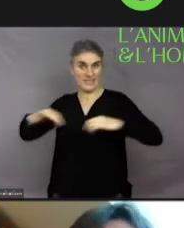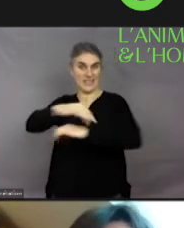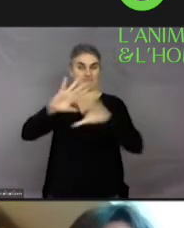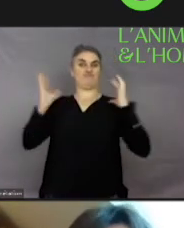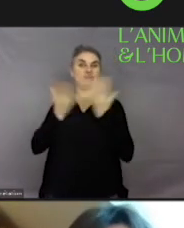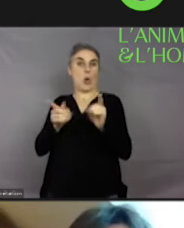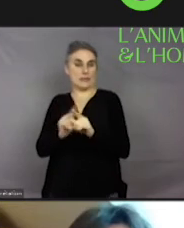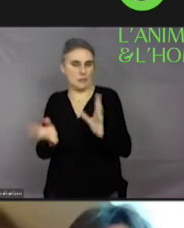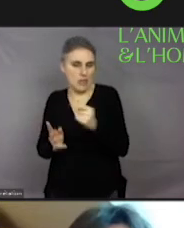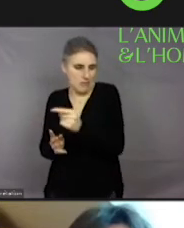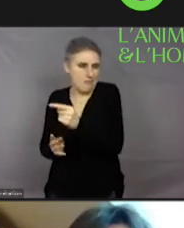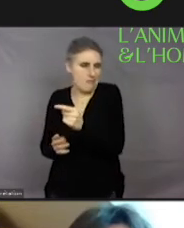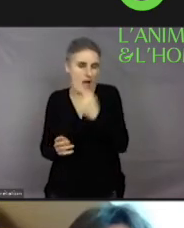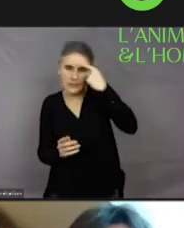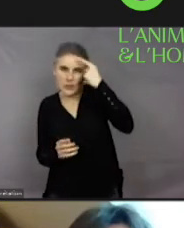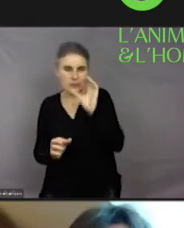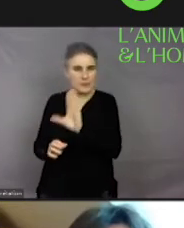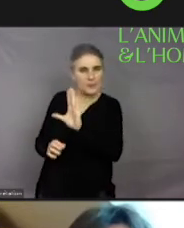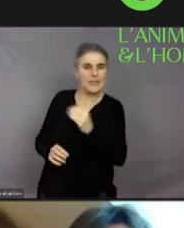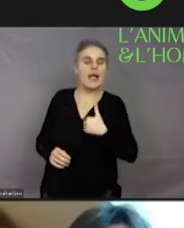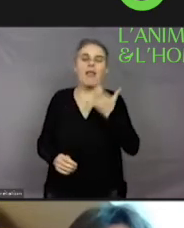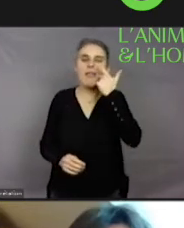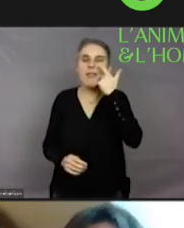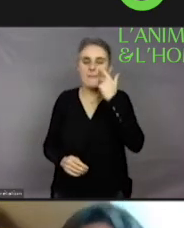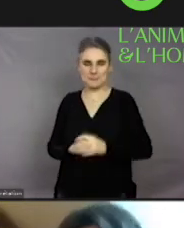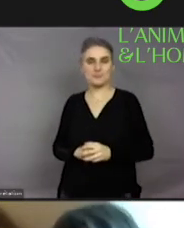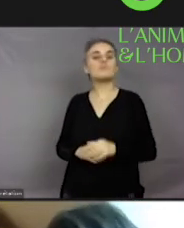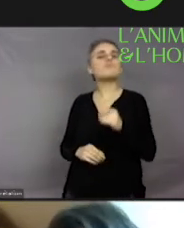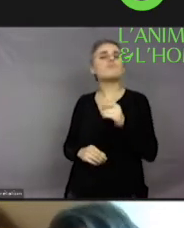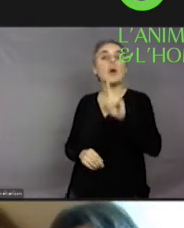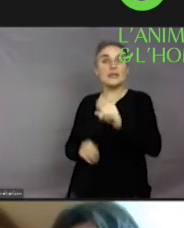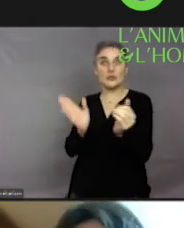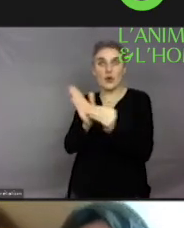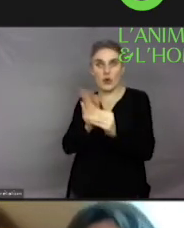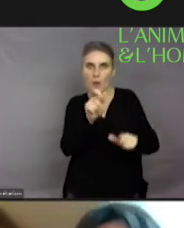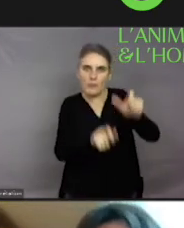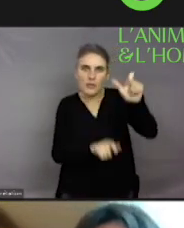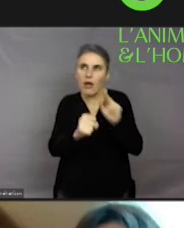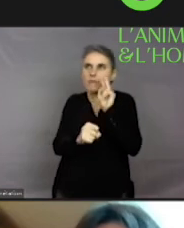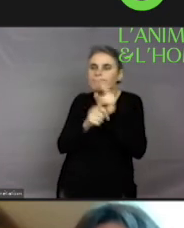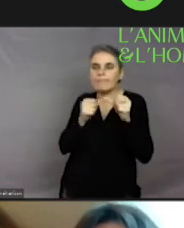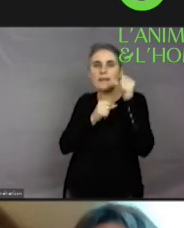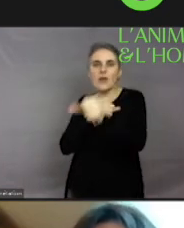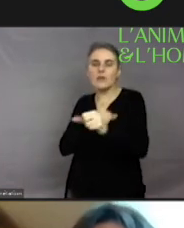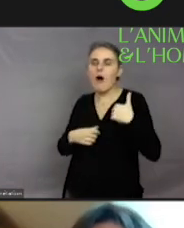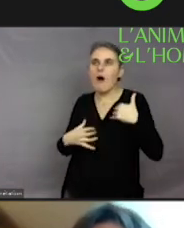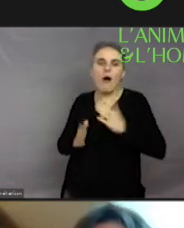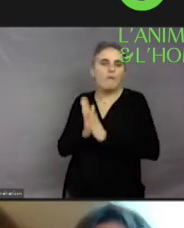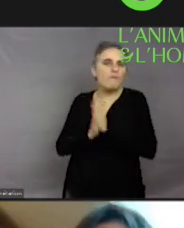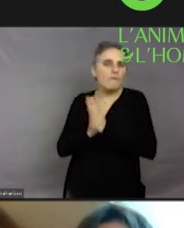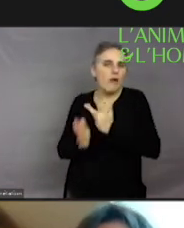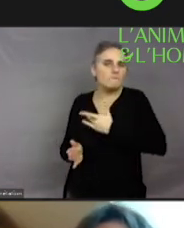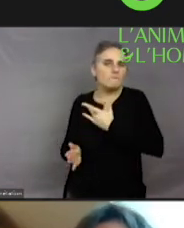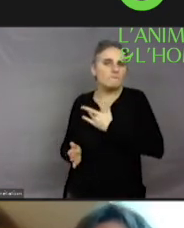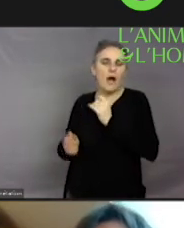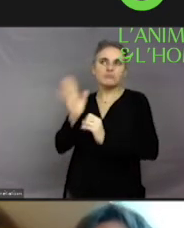parce que Stéphane a une autre question. On a beaucoup de questions et beaucoup d'internautes très intéressés par ce que vous venez de nous dire et par toutes